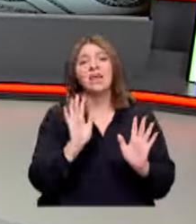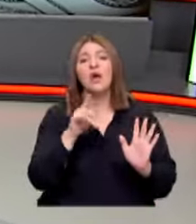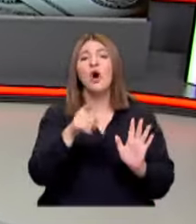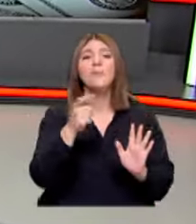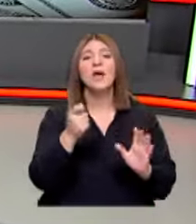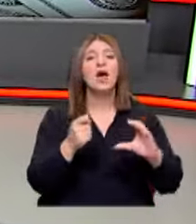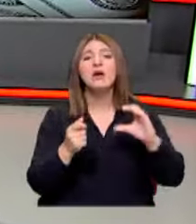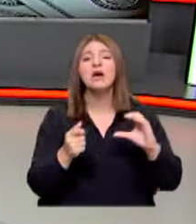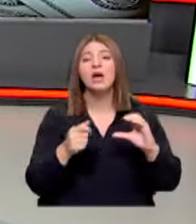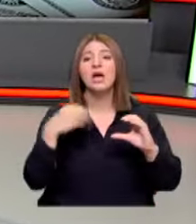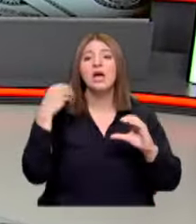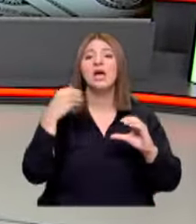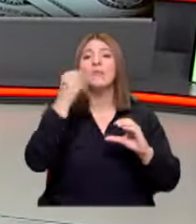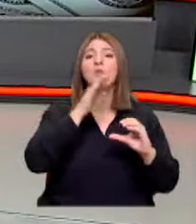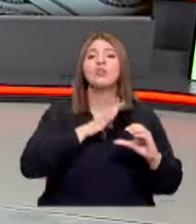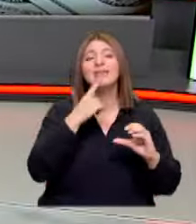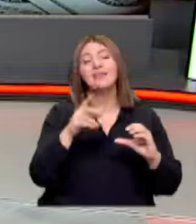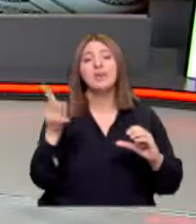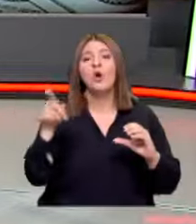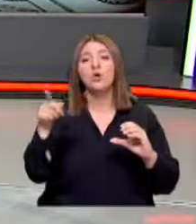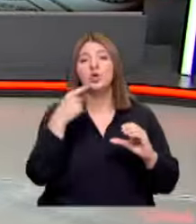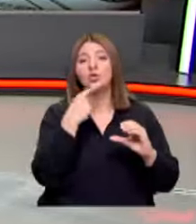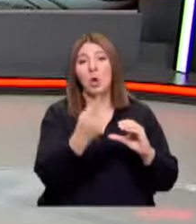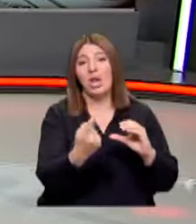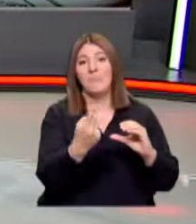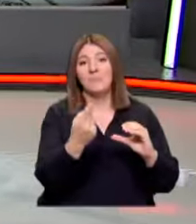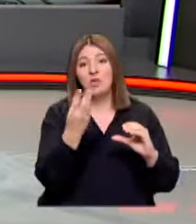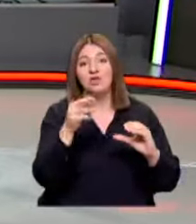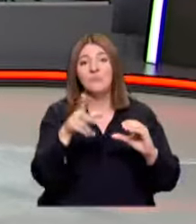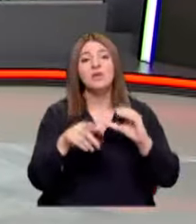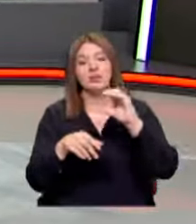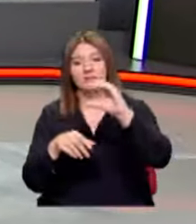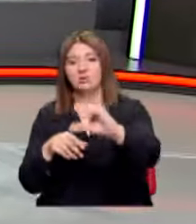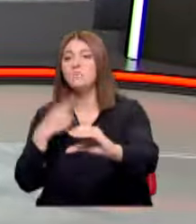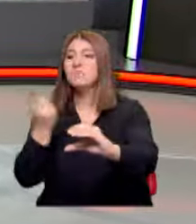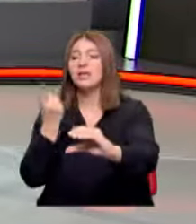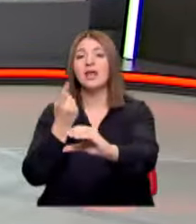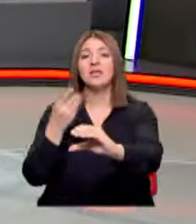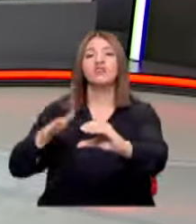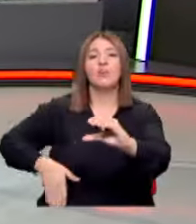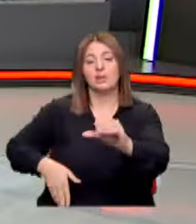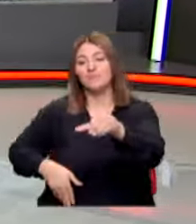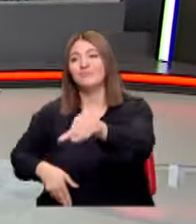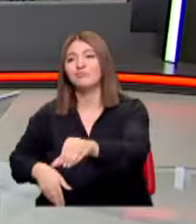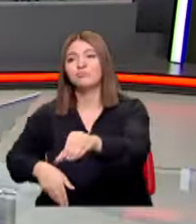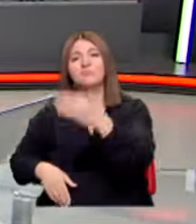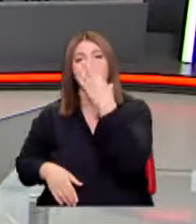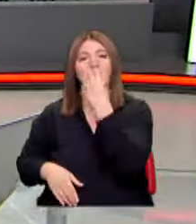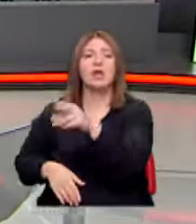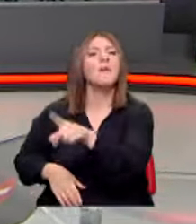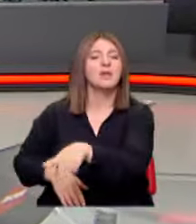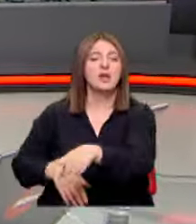O parayı Ekrem Bey'in dediği gibi onun iddiasında olduğu gibi gitti birilerinin cebine koydu İşte